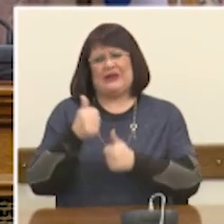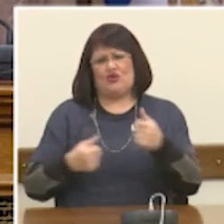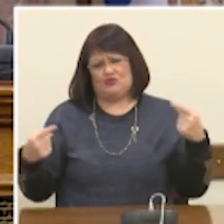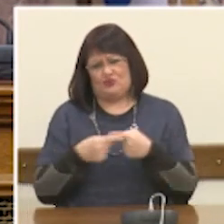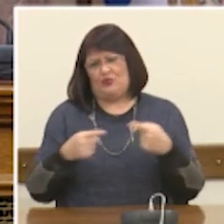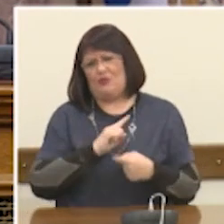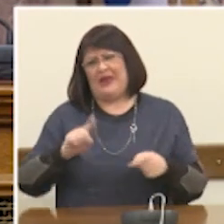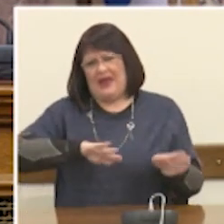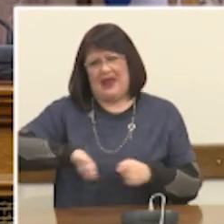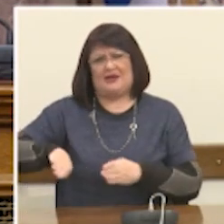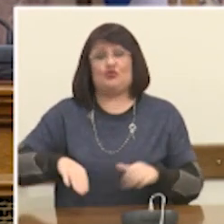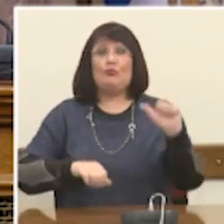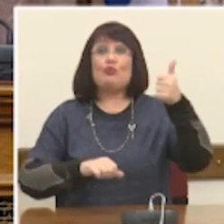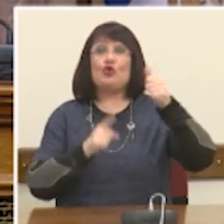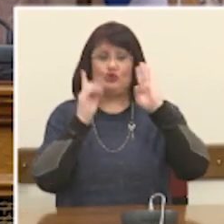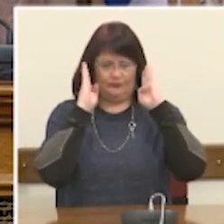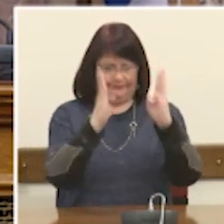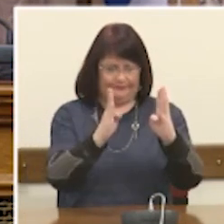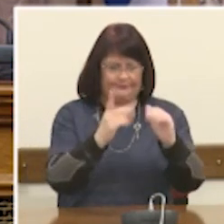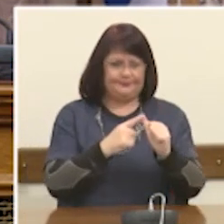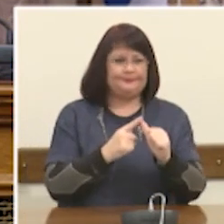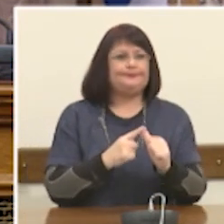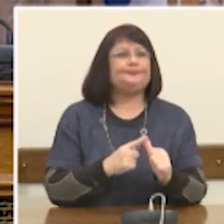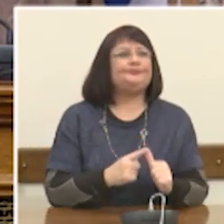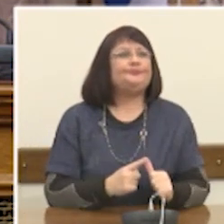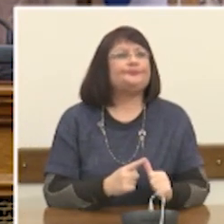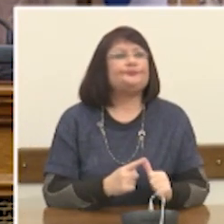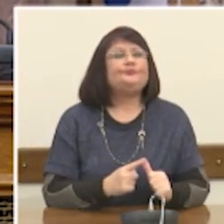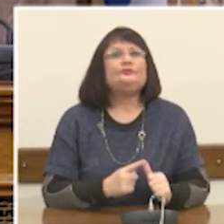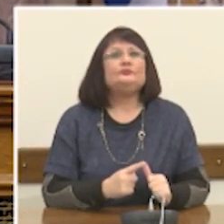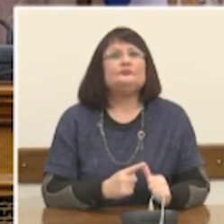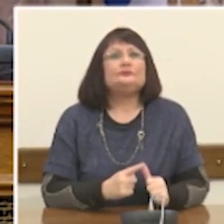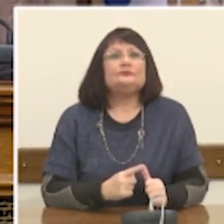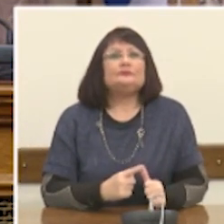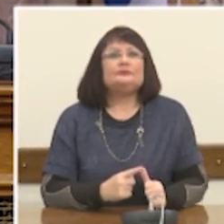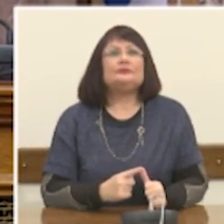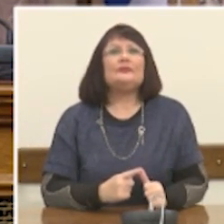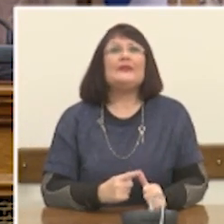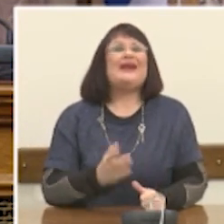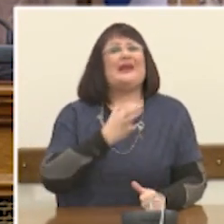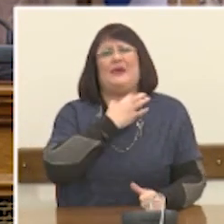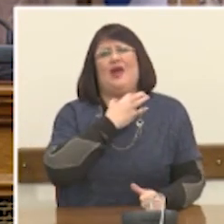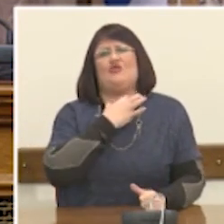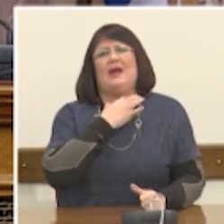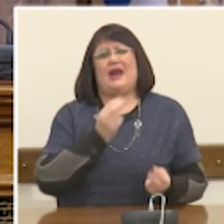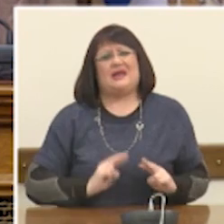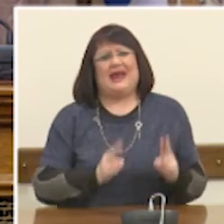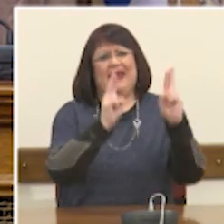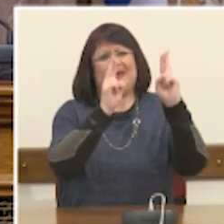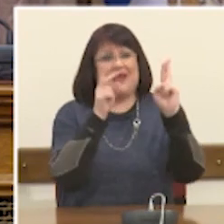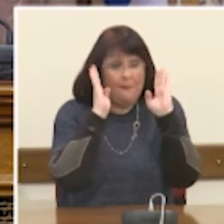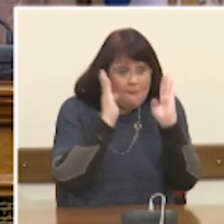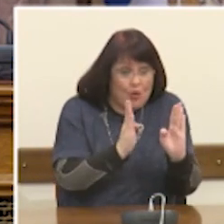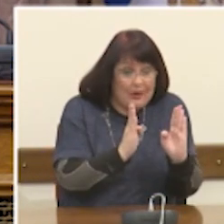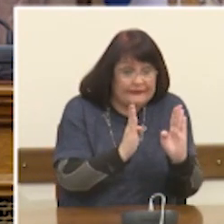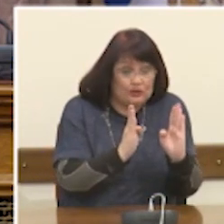Κατεύθυνση πρώτη, η ανάγκη για απεξάρτηση από ρηπογόνα καύσιμα και η δυναμική στροφή στην καθαρή